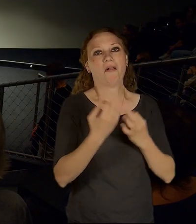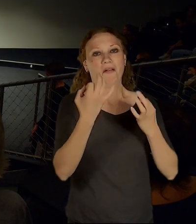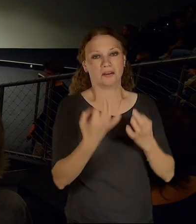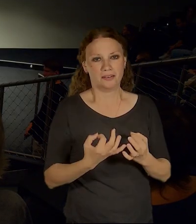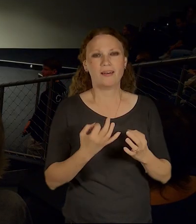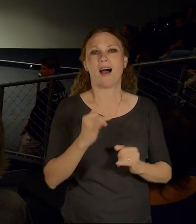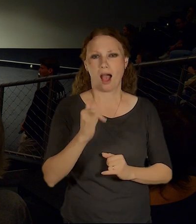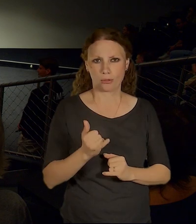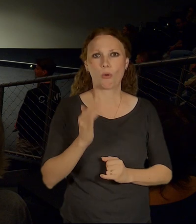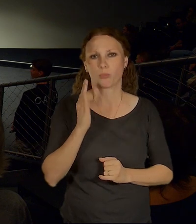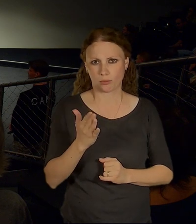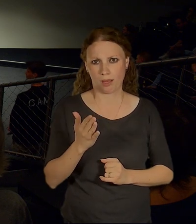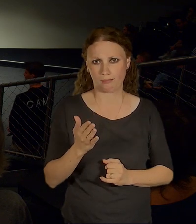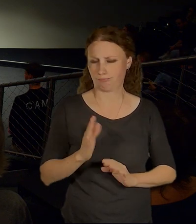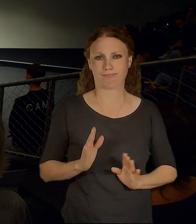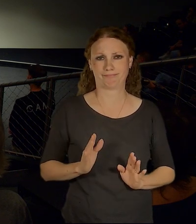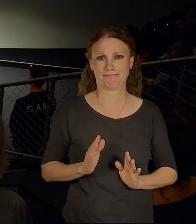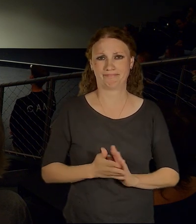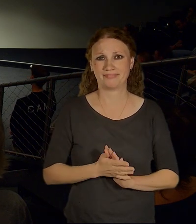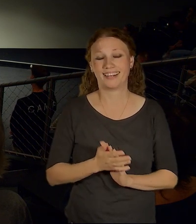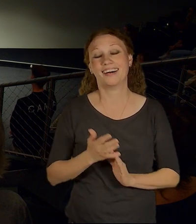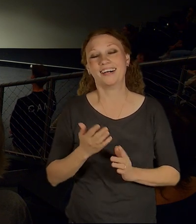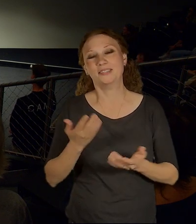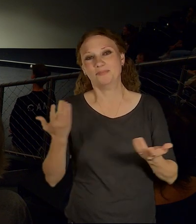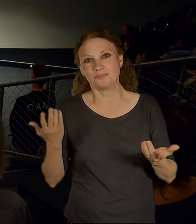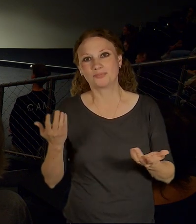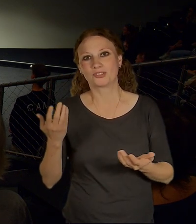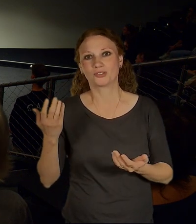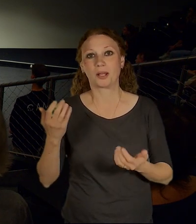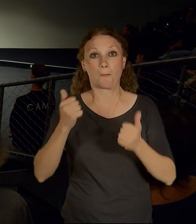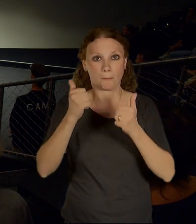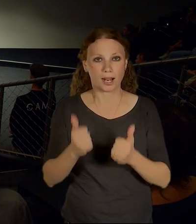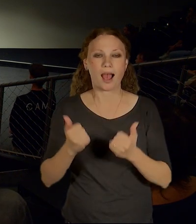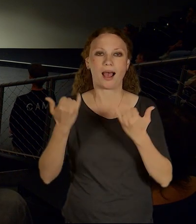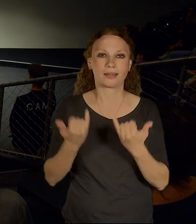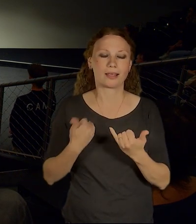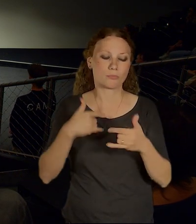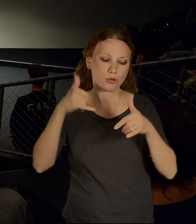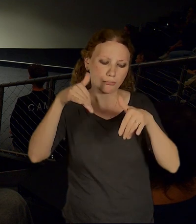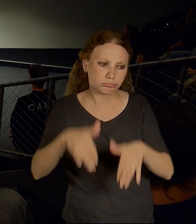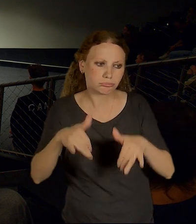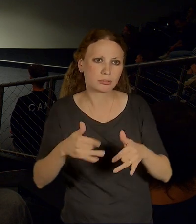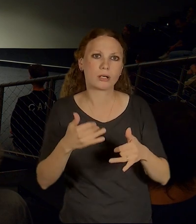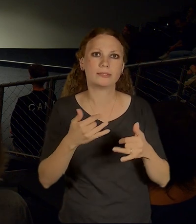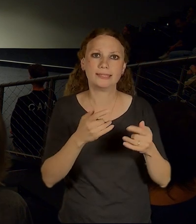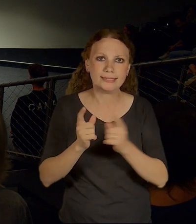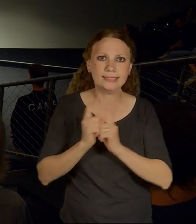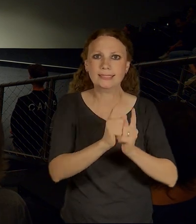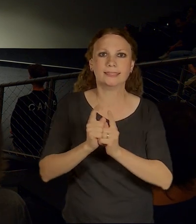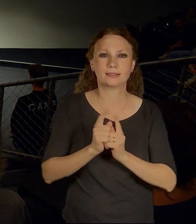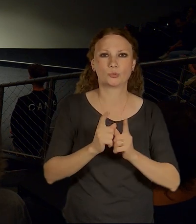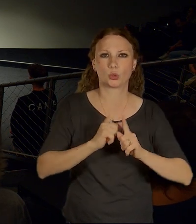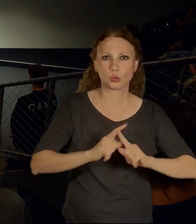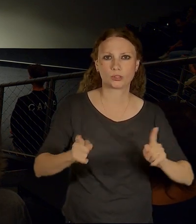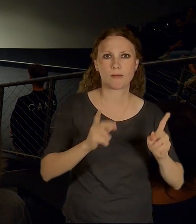Praha je u toho, když se řeší varianty, protože stále je tam více variant. Už se podařilo nějakým službem